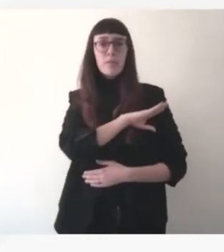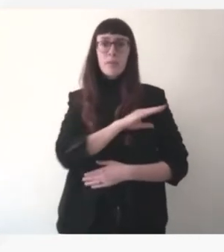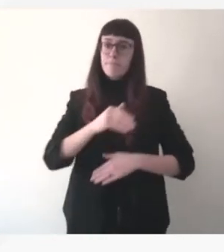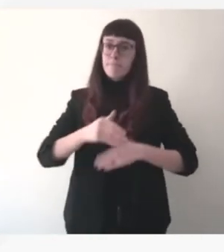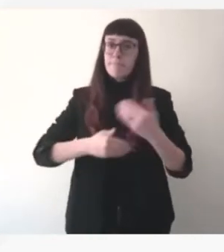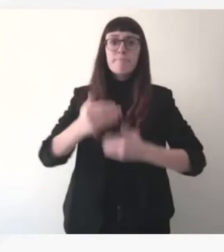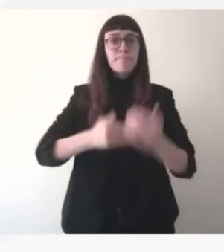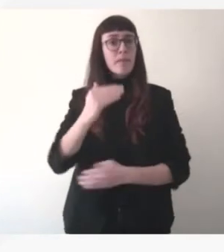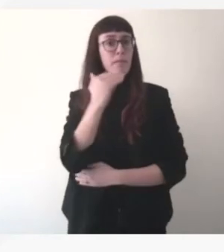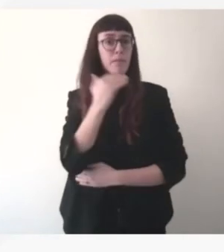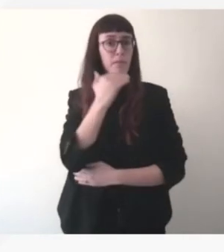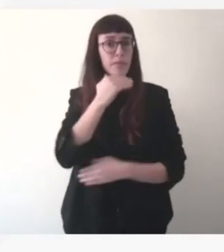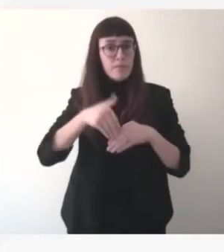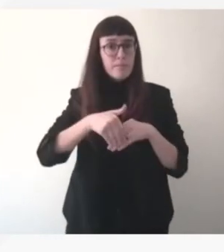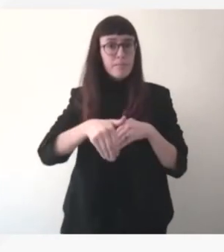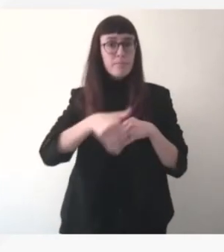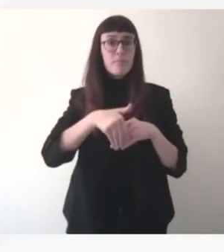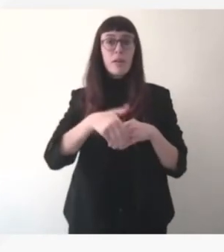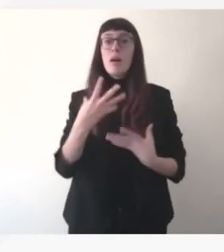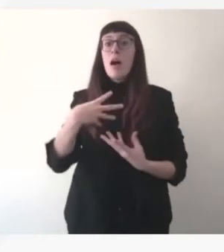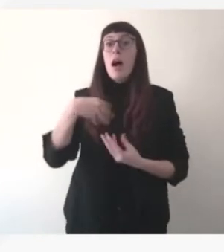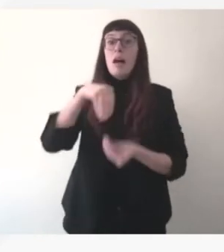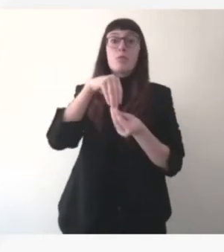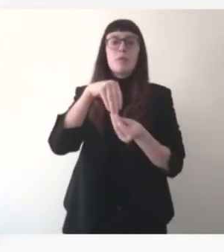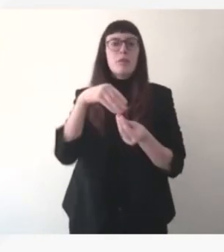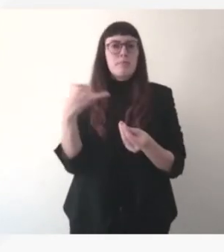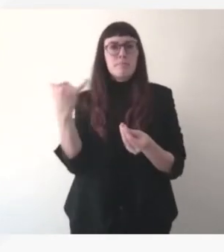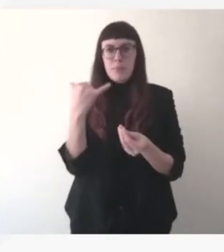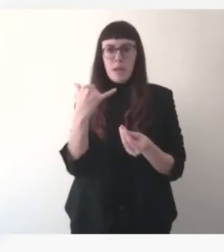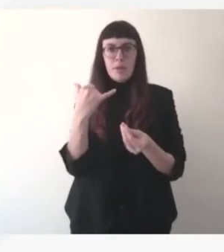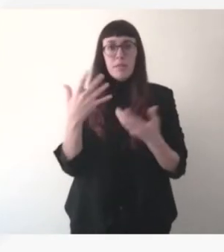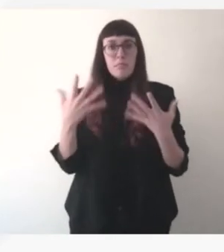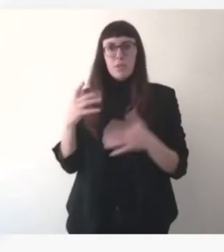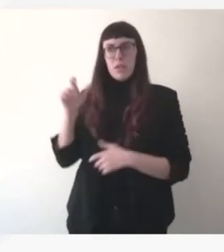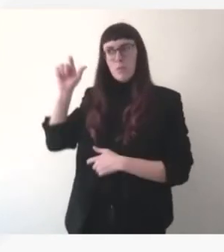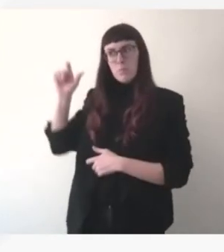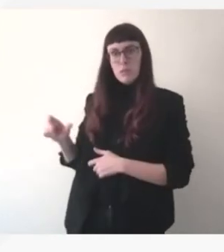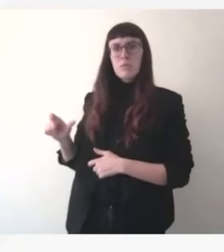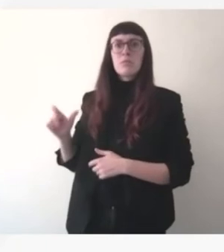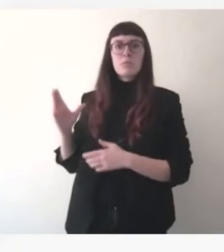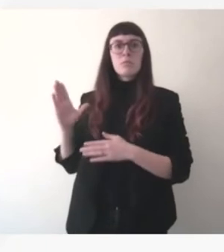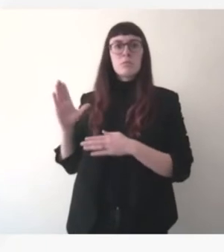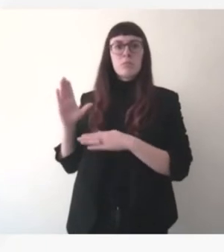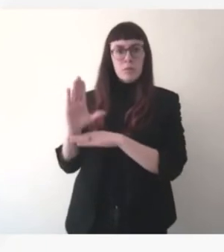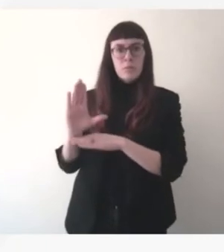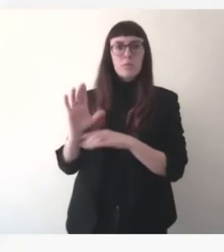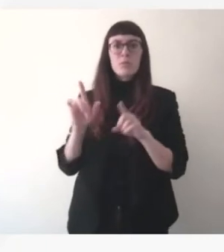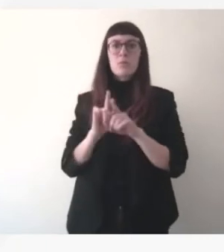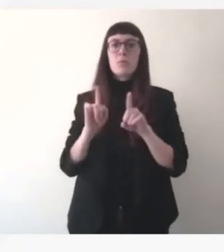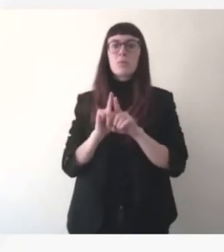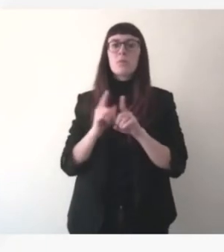Et on n'a rien d'autre à rajouter que ce que Viasat a dit lui-même, puisque je crois que Viasat, c'est lui qui a parlé, ce n'est pas à nous à le faire,